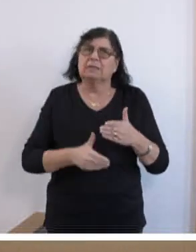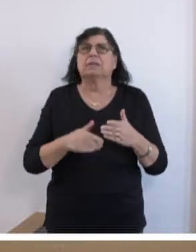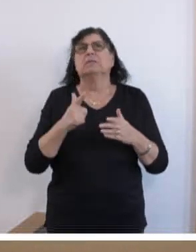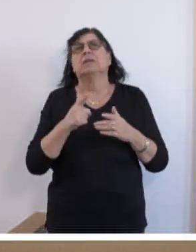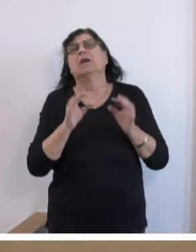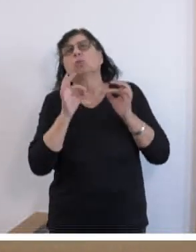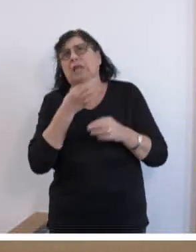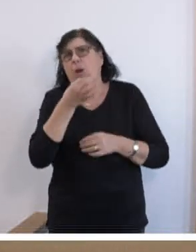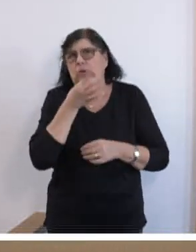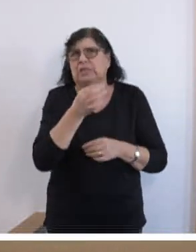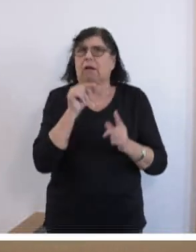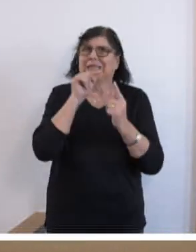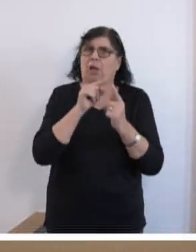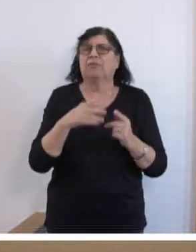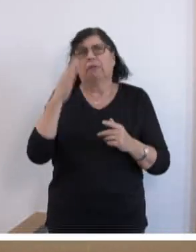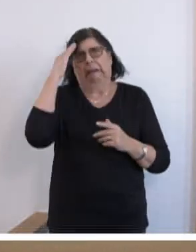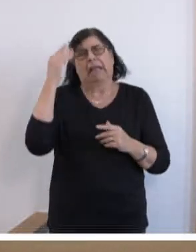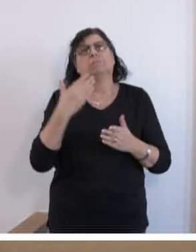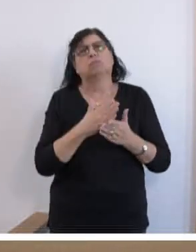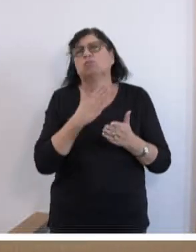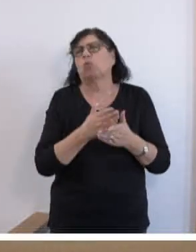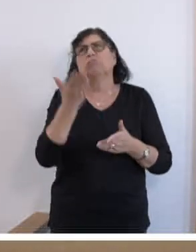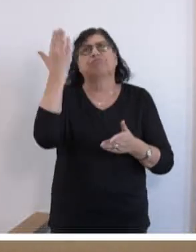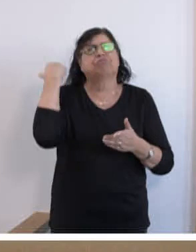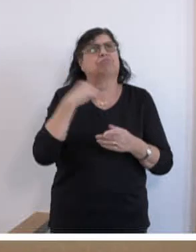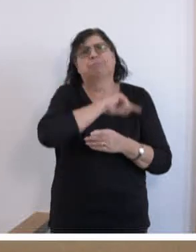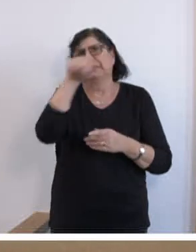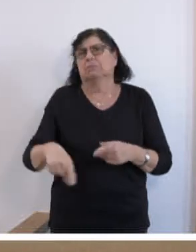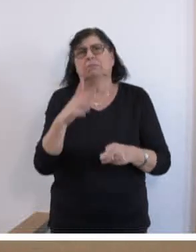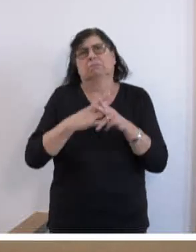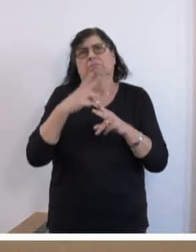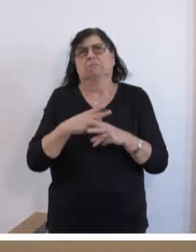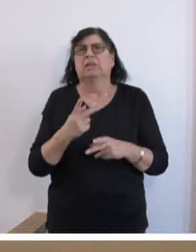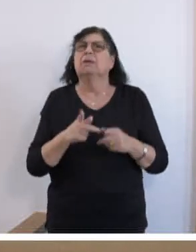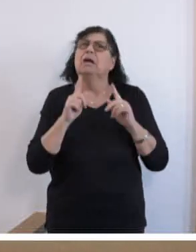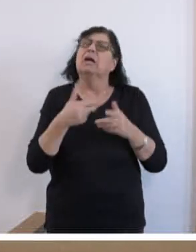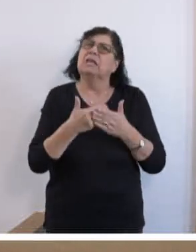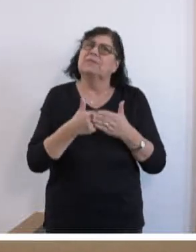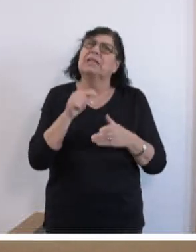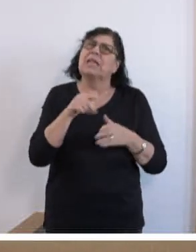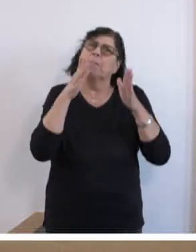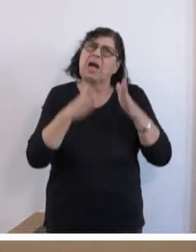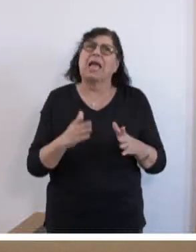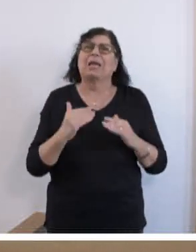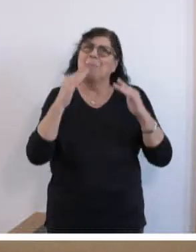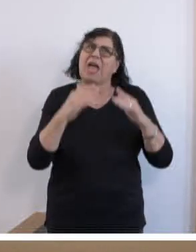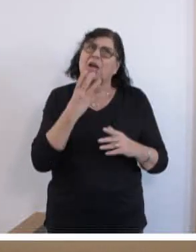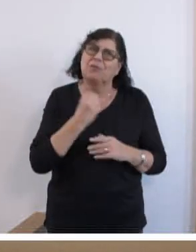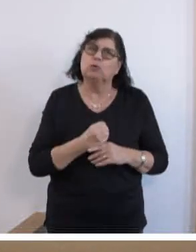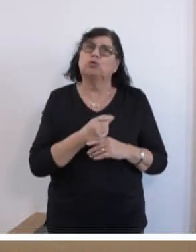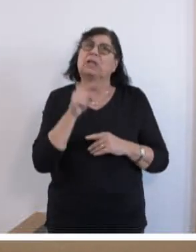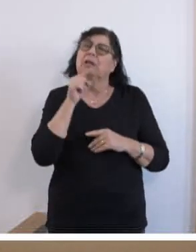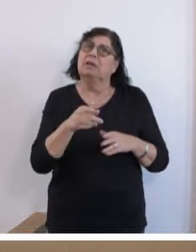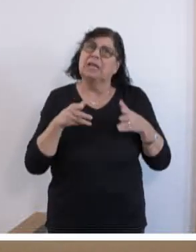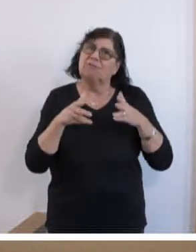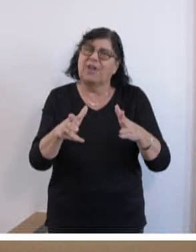Aussagen zu treffen. Das kennen wir jetzt aus vielen Debatten. Ich hätte mir in diesem Bereich mehr erhofft. Sie verlassen genau den Weg, den gemeinsam